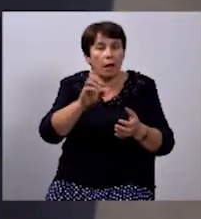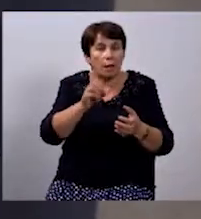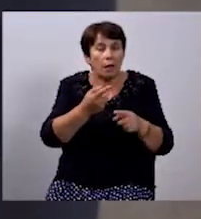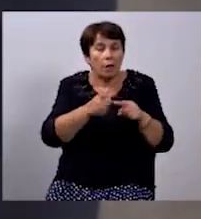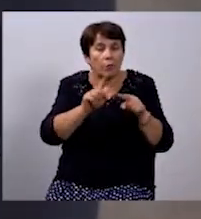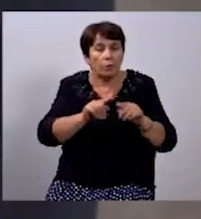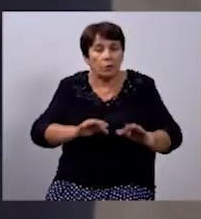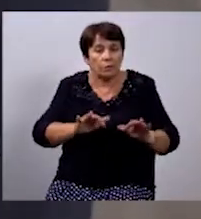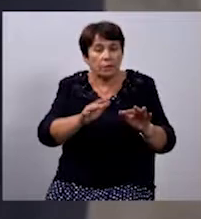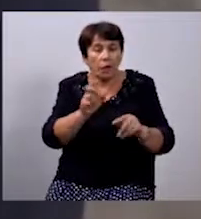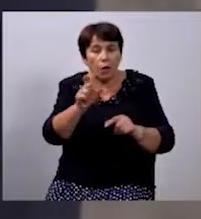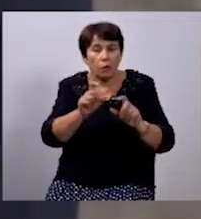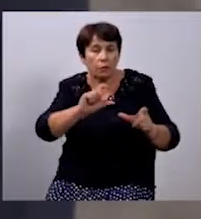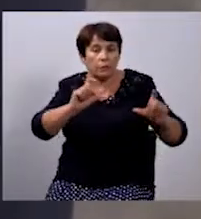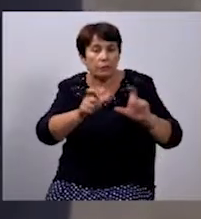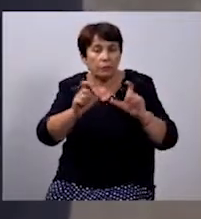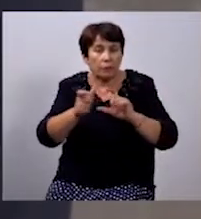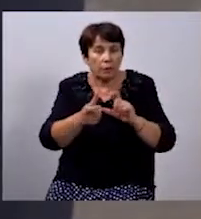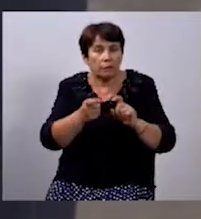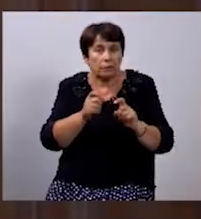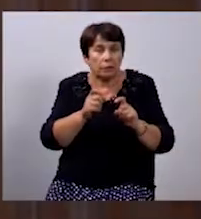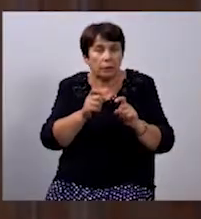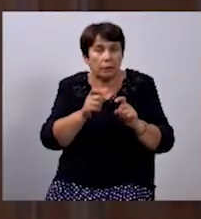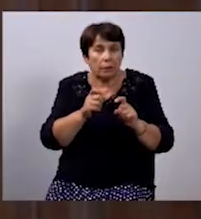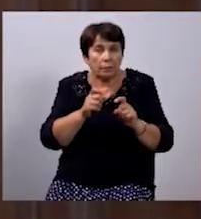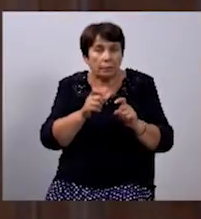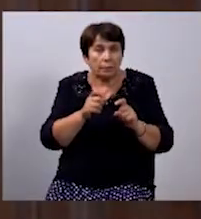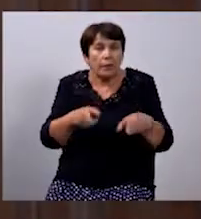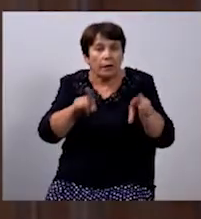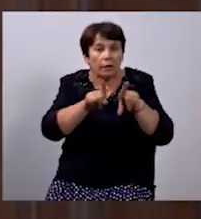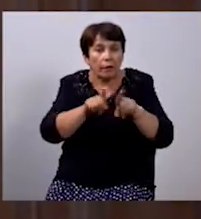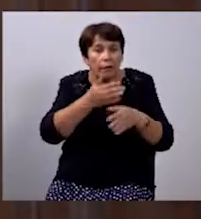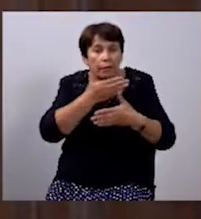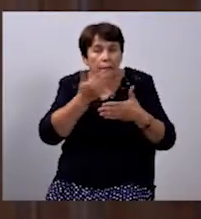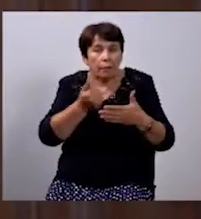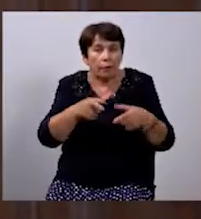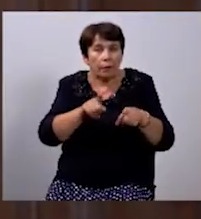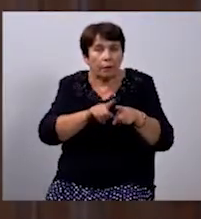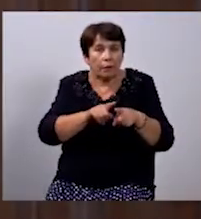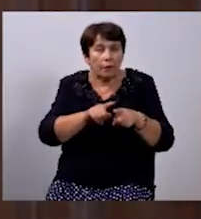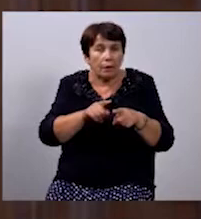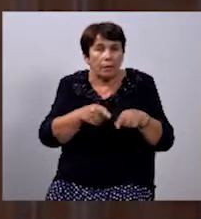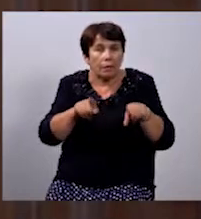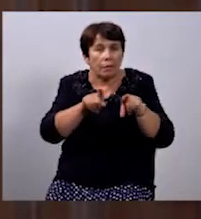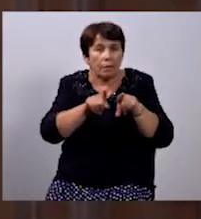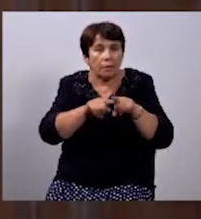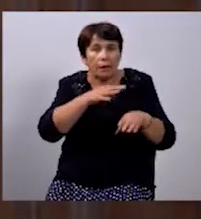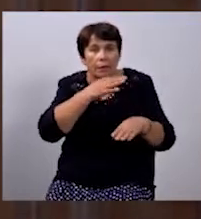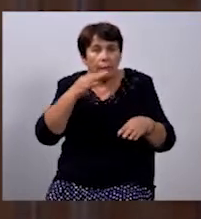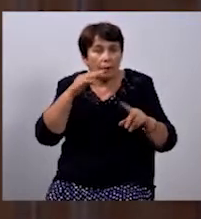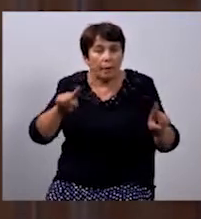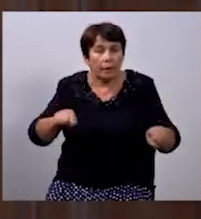процесі люди почали звертатись, так як немає дуже, в принципі, в нас так багато